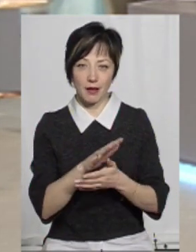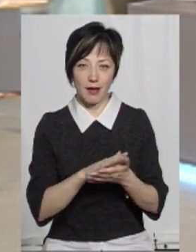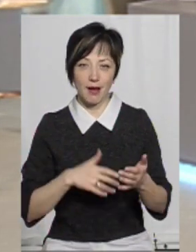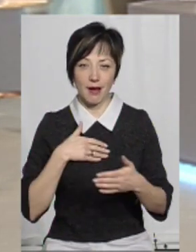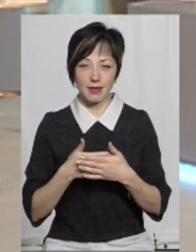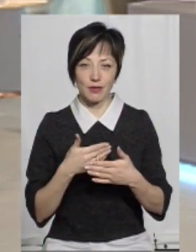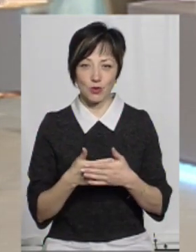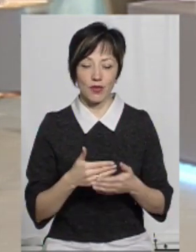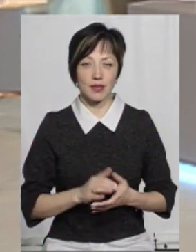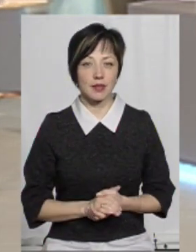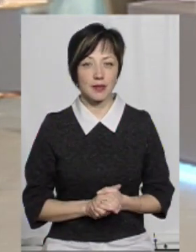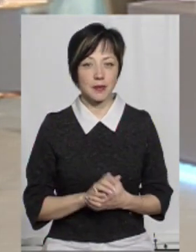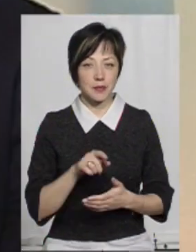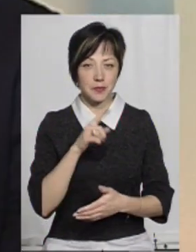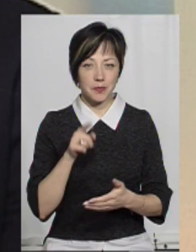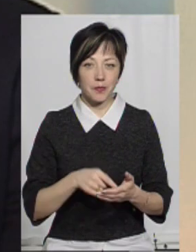активізуватися далі?